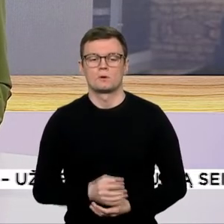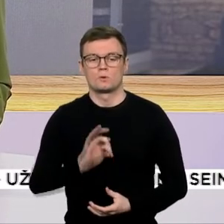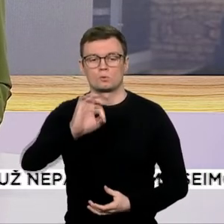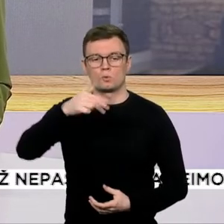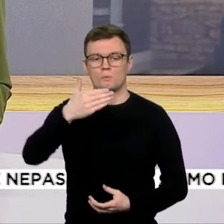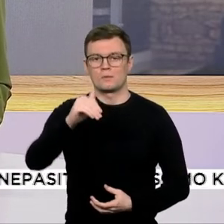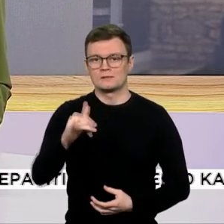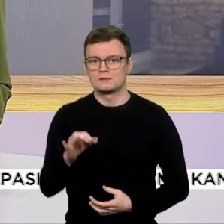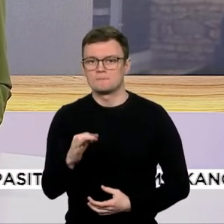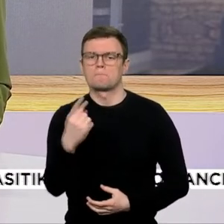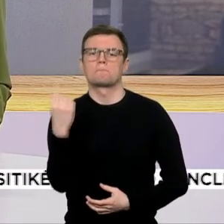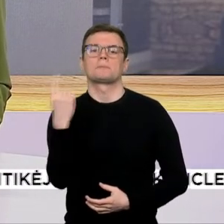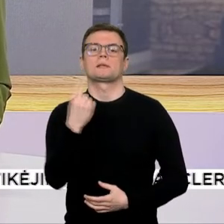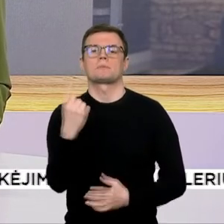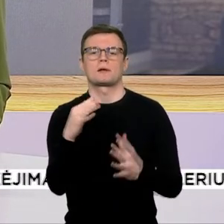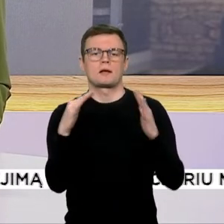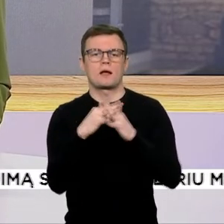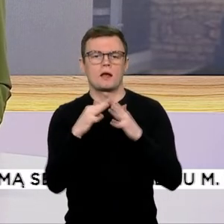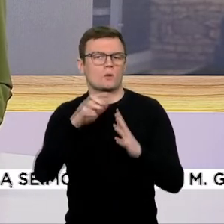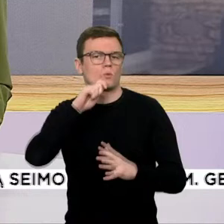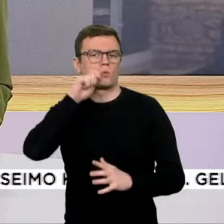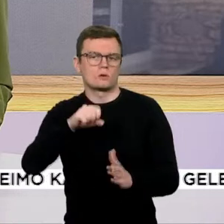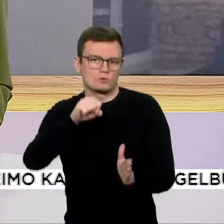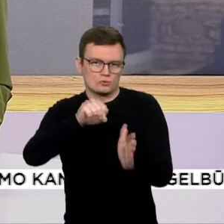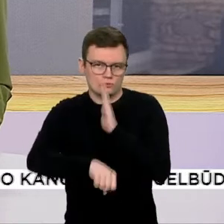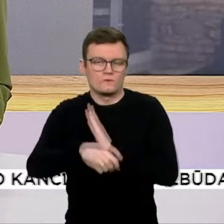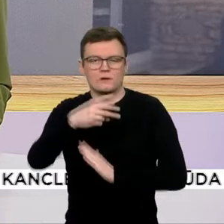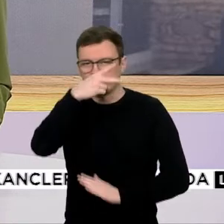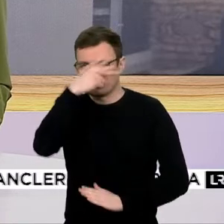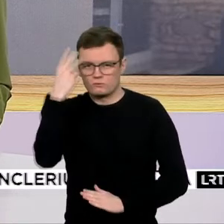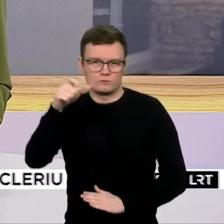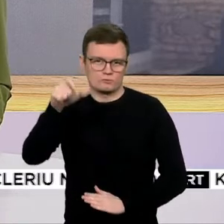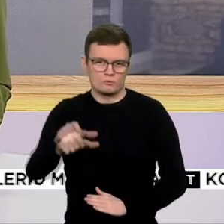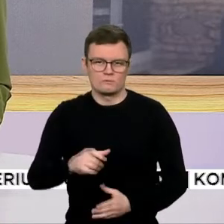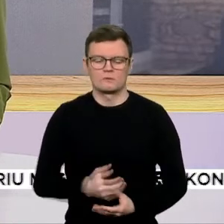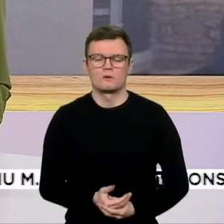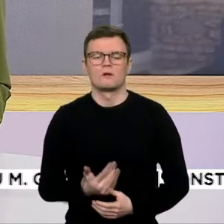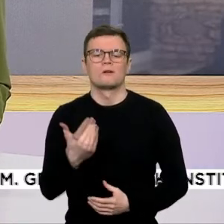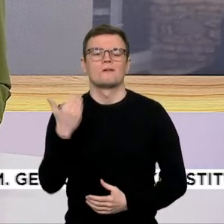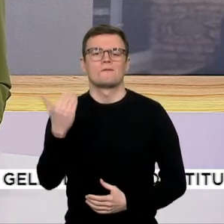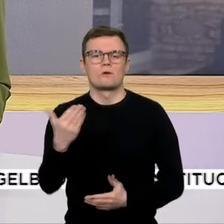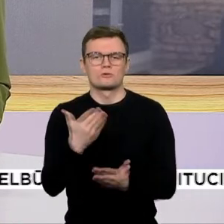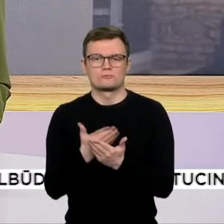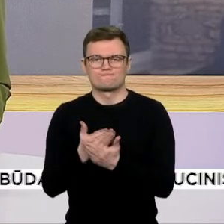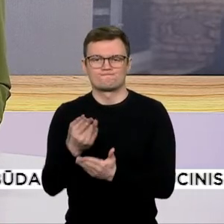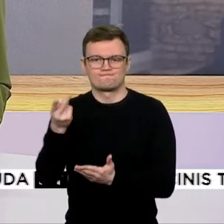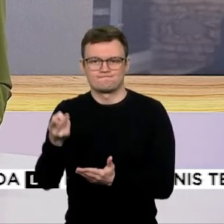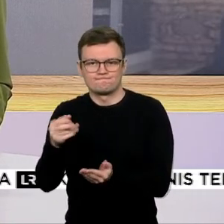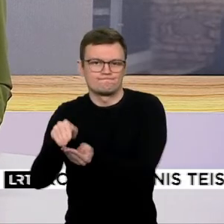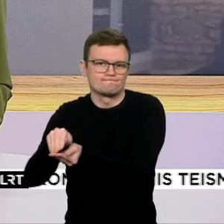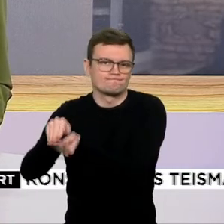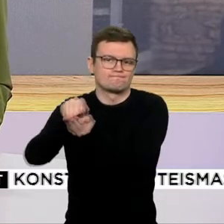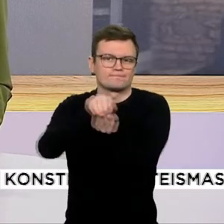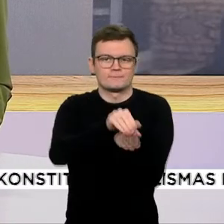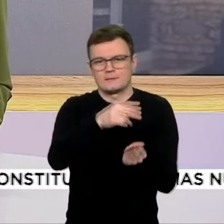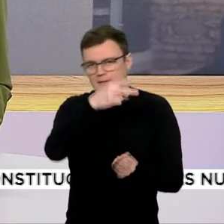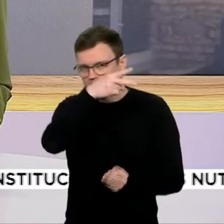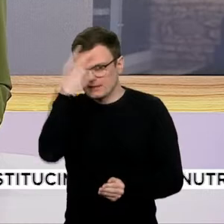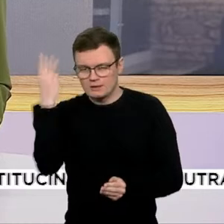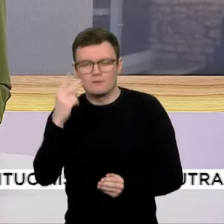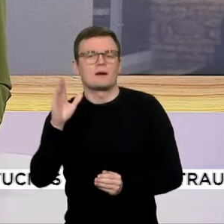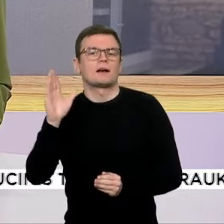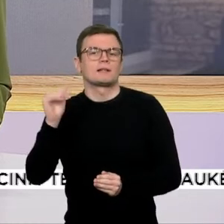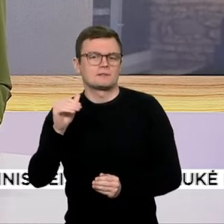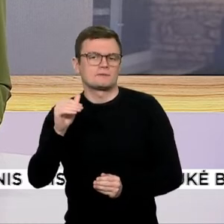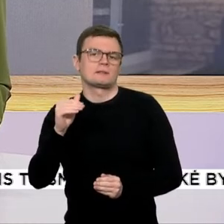pirmasis kare Ukrainoje žuvės Lietuvis. Jo palaikai į Lietuvą parvežti po atsisveikinimo kyve. Tuma pažinoja,